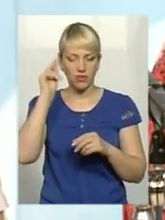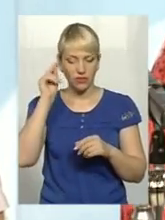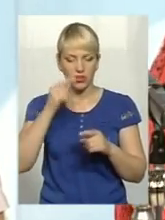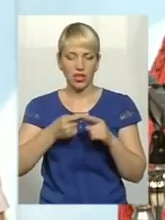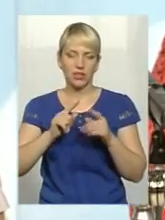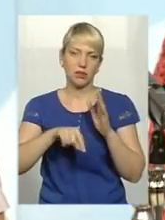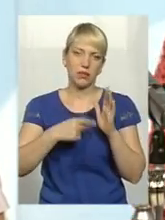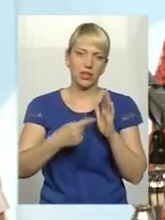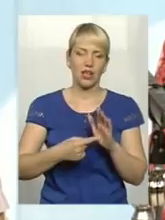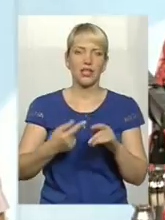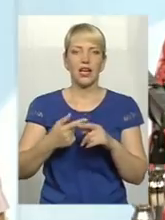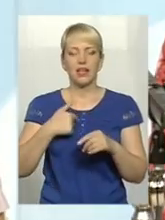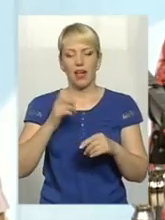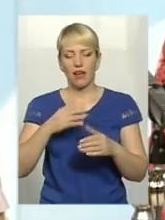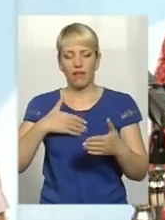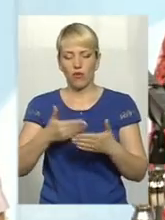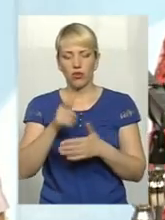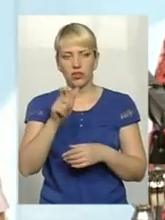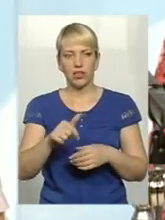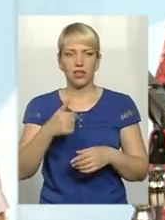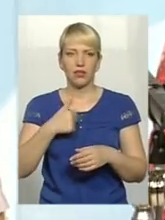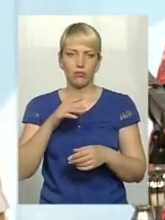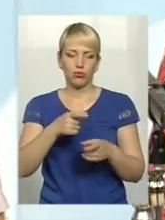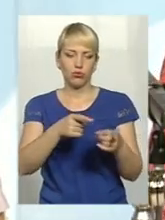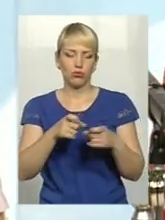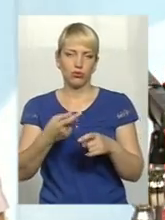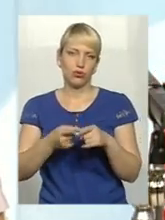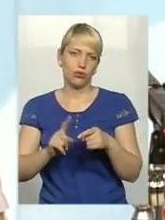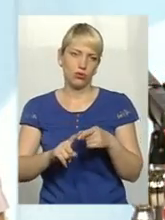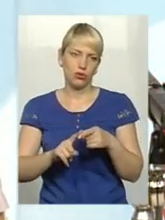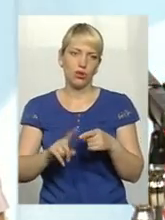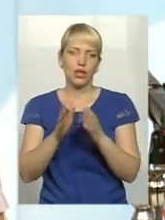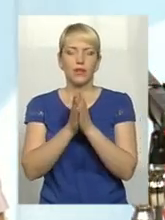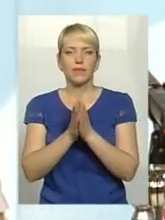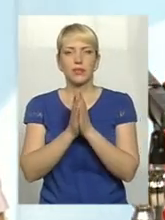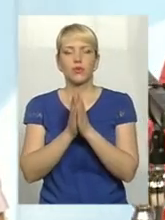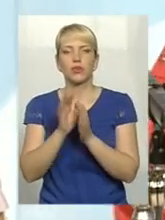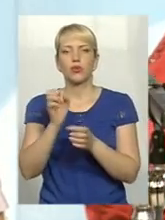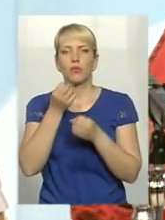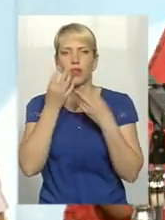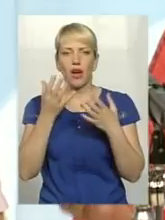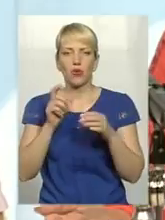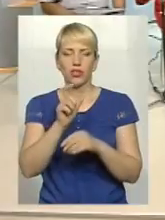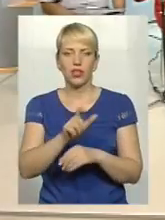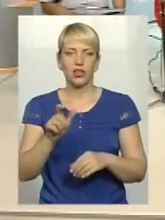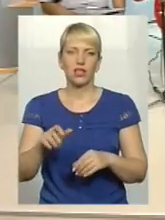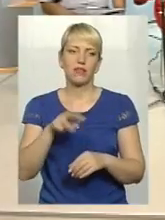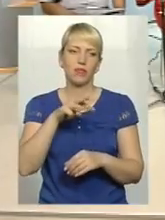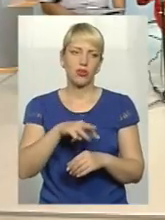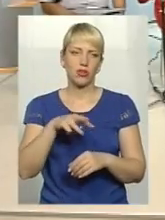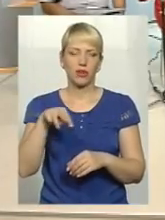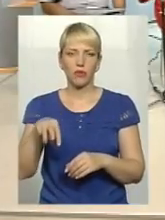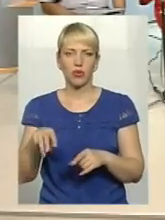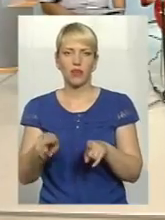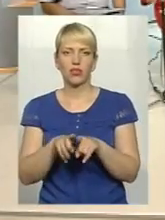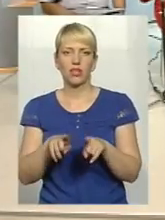питання. Скажімо, я як волонтер долучуся до цього з проханням до благодійників. Микола Неклащ